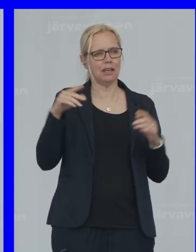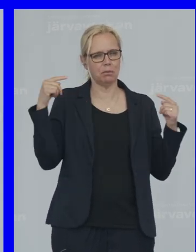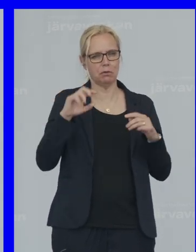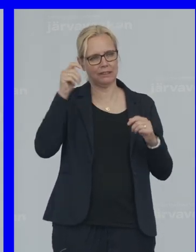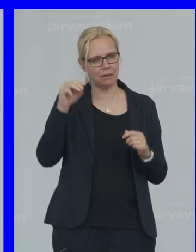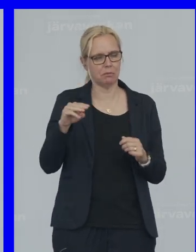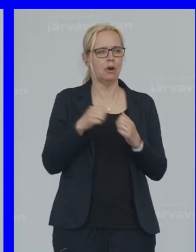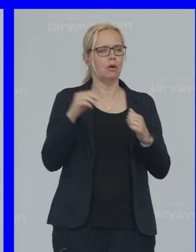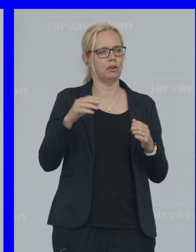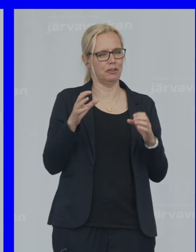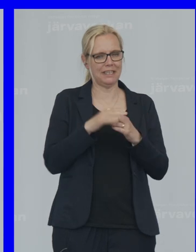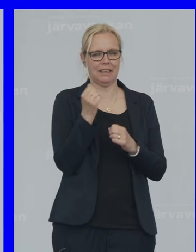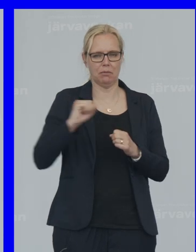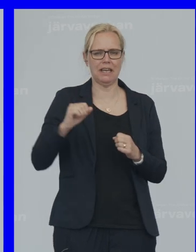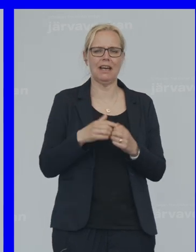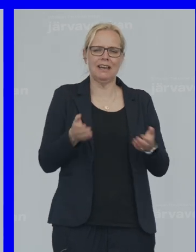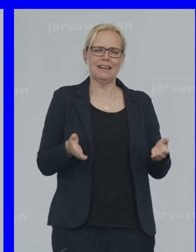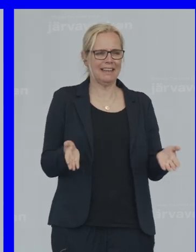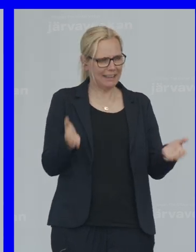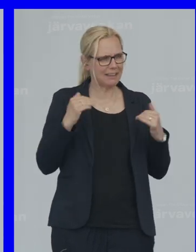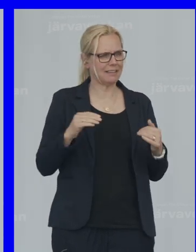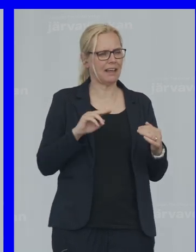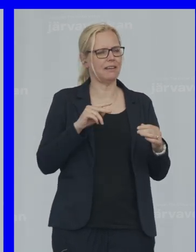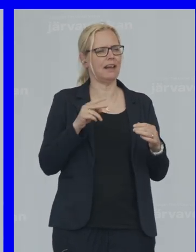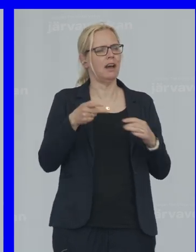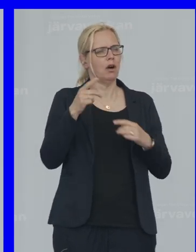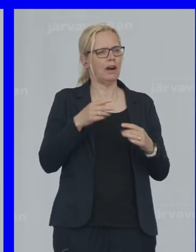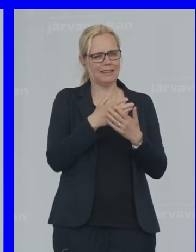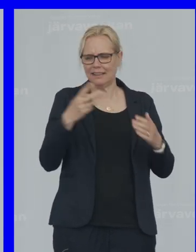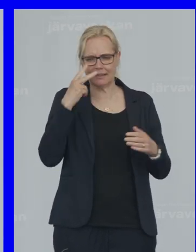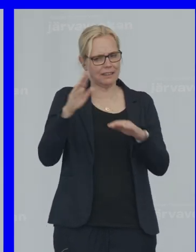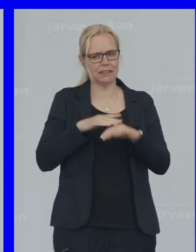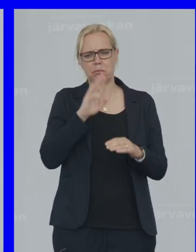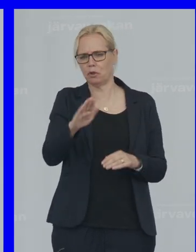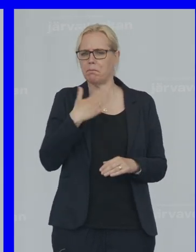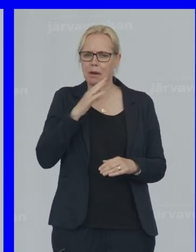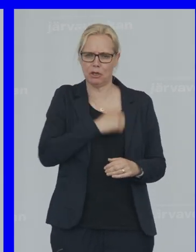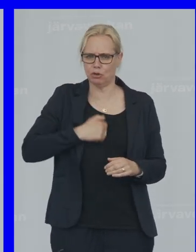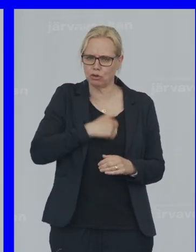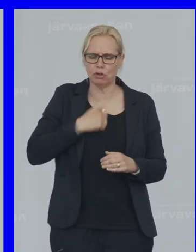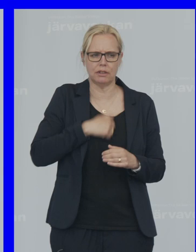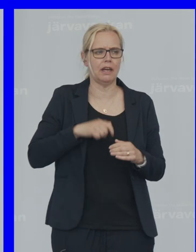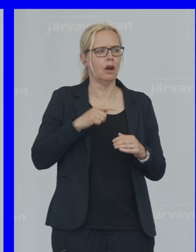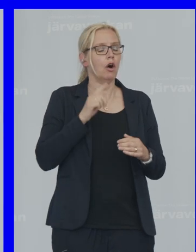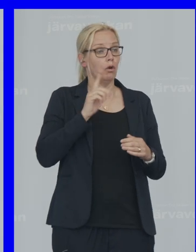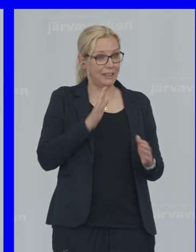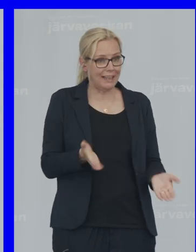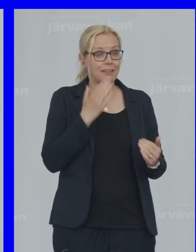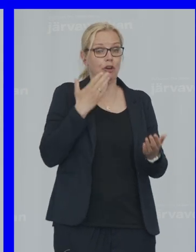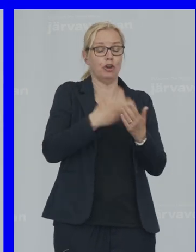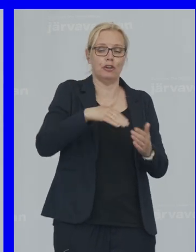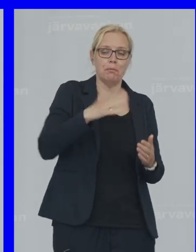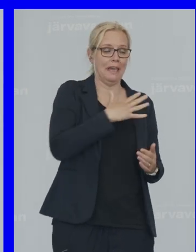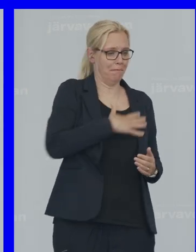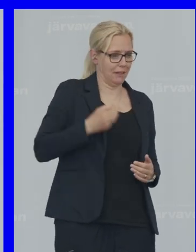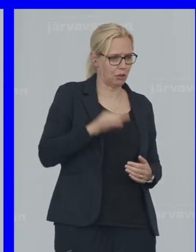Blicken Från de mammor Som sörjer Och lättare Att föreslå Mer fattigdom När man aldrig Behöver träffa De